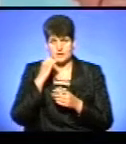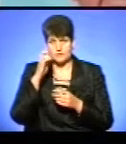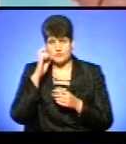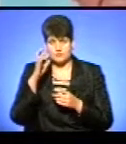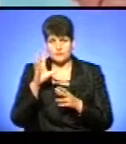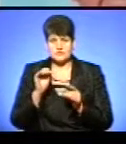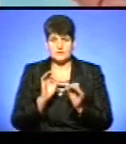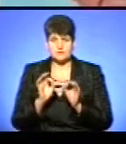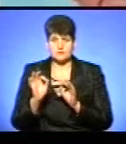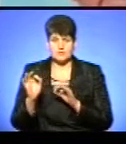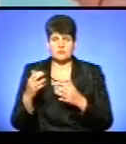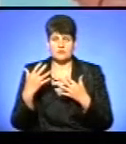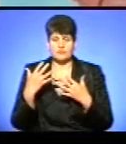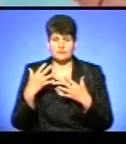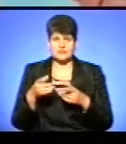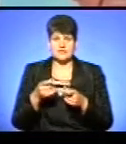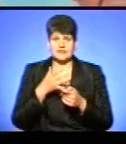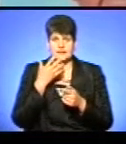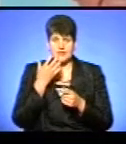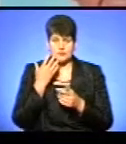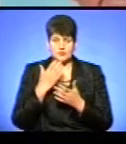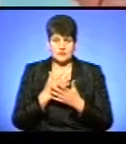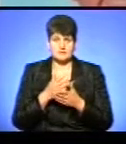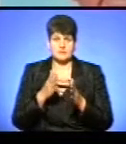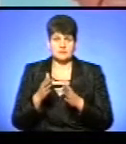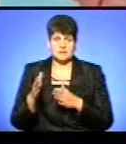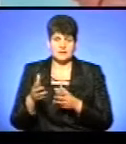Так, так, вже не теж прогриває, вже й тепло, вже й гріє в людях.